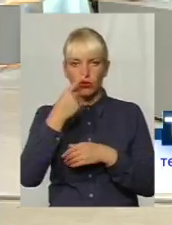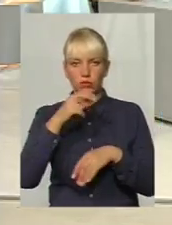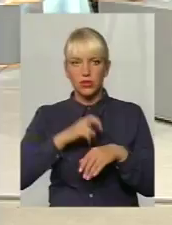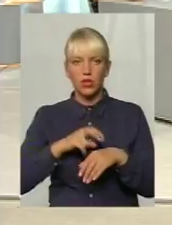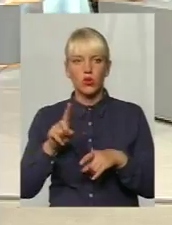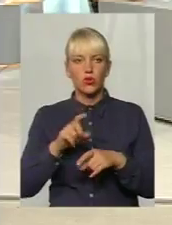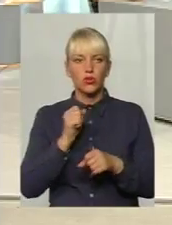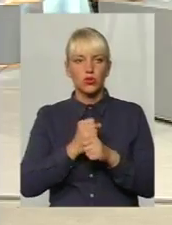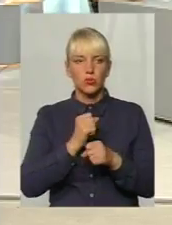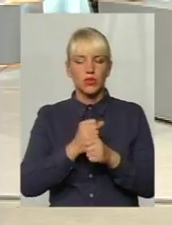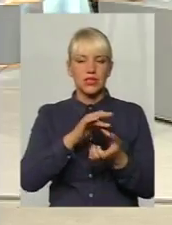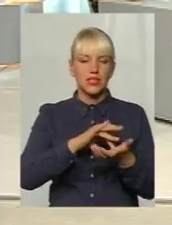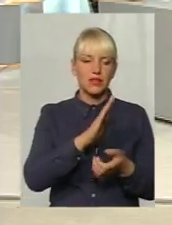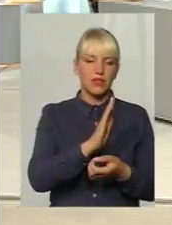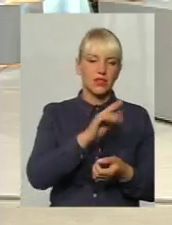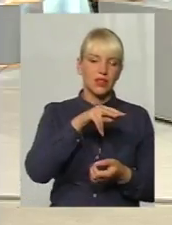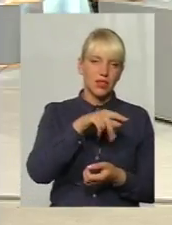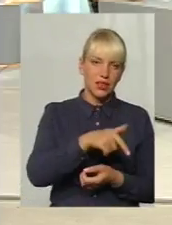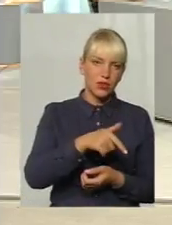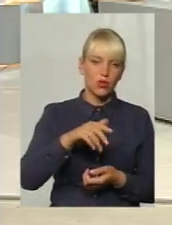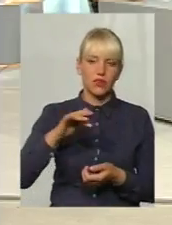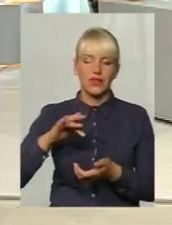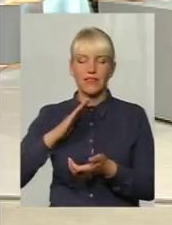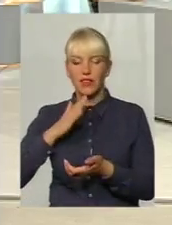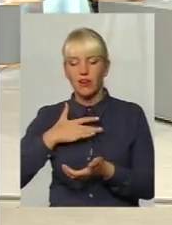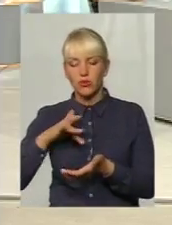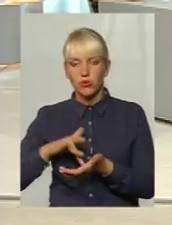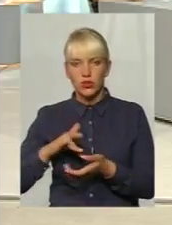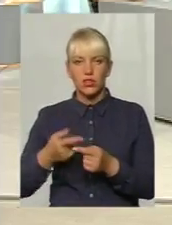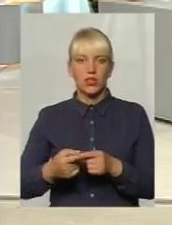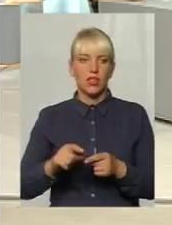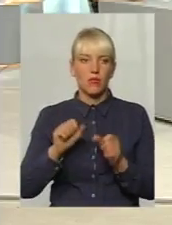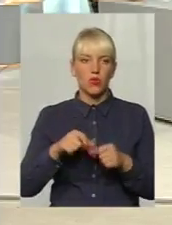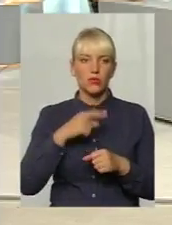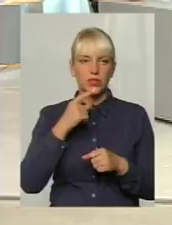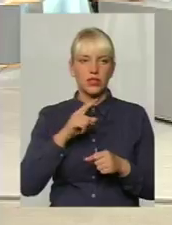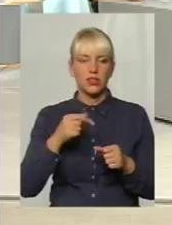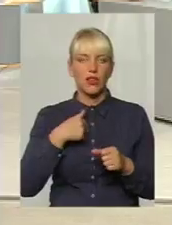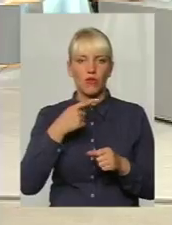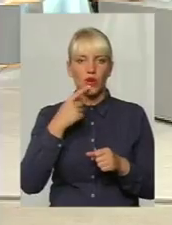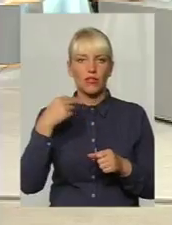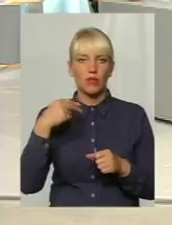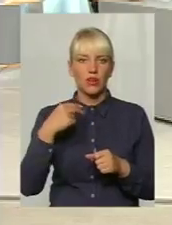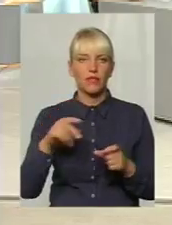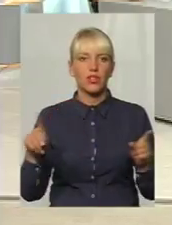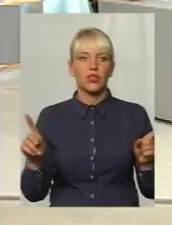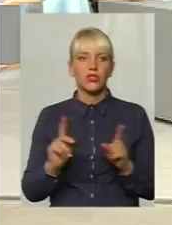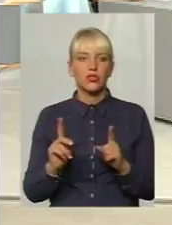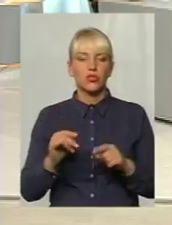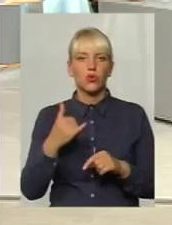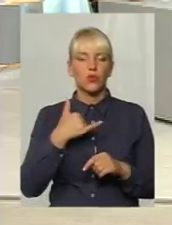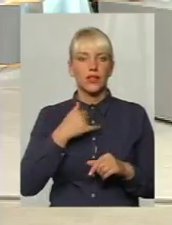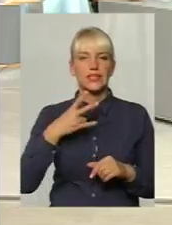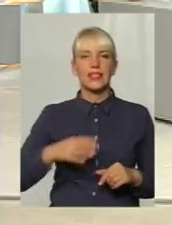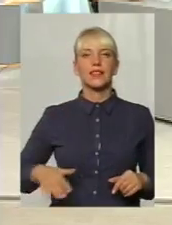центрі Валентина Григоріни, і в центрі нашому, ми можемо сказати вже, от я вам говорила вперед, що в нас на